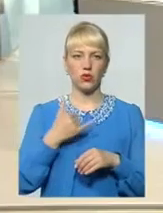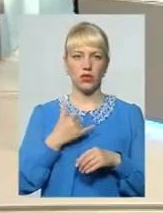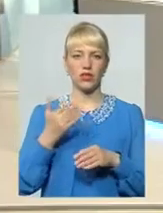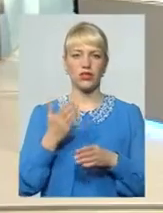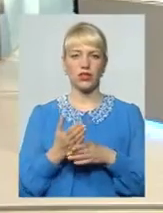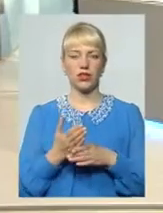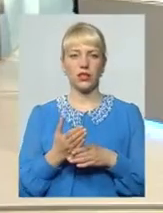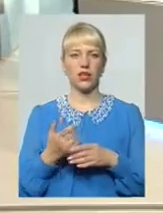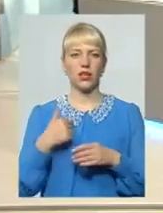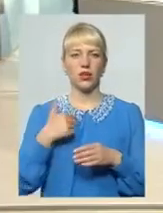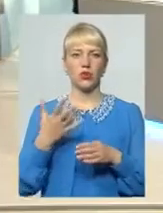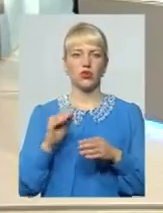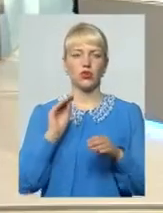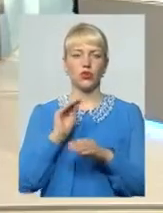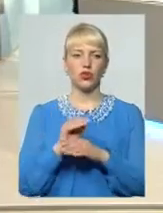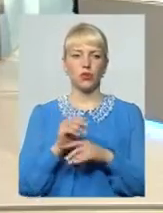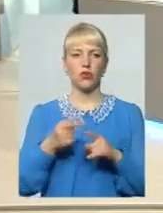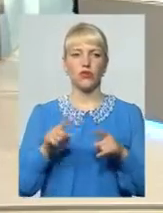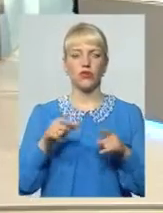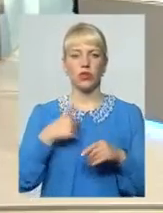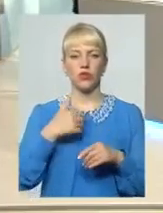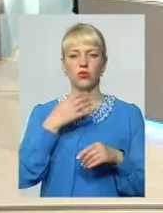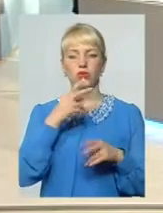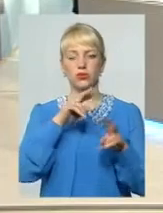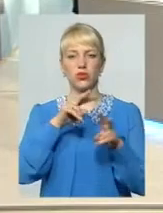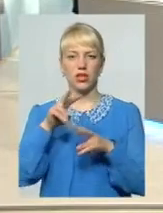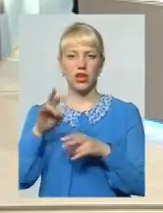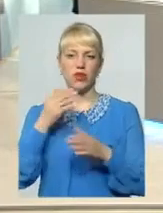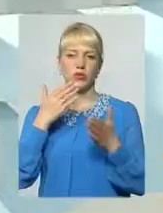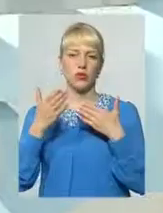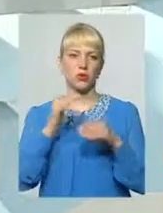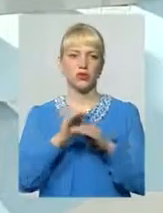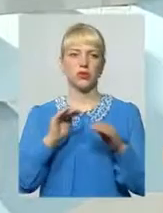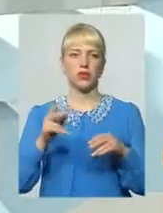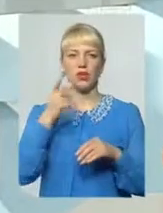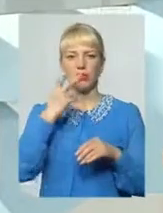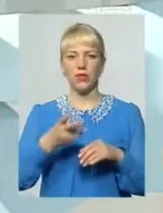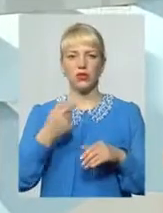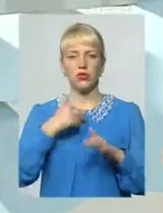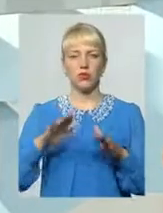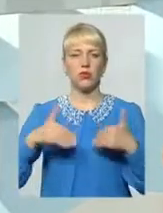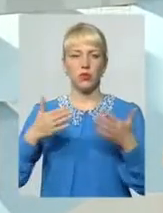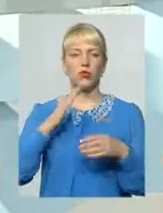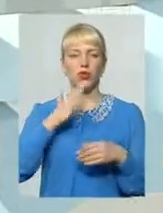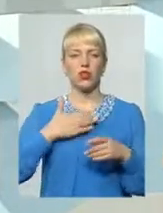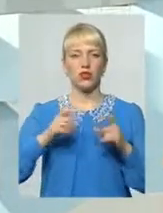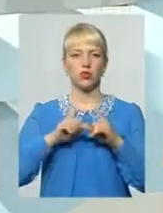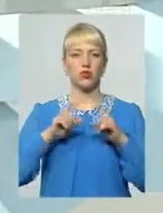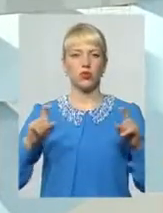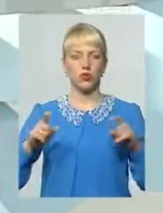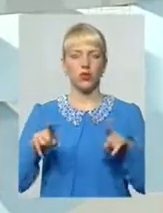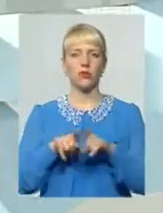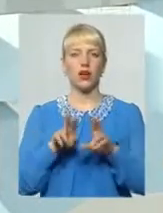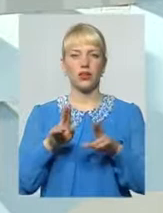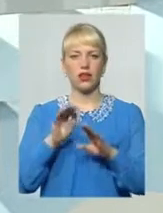доповнюю І хочу сказати Я просто спостерігаю І спілкуюся з дітьми І бачу, і пропоную нашим школам Так